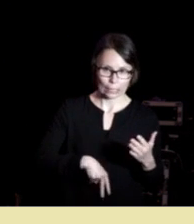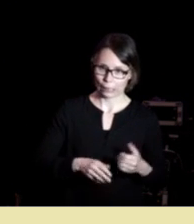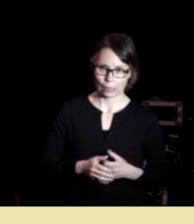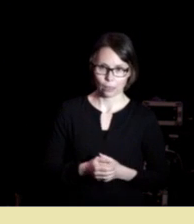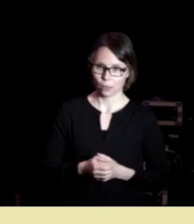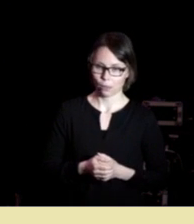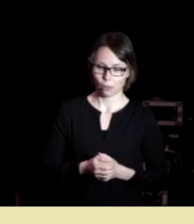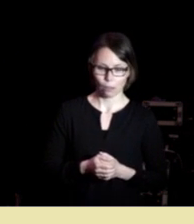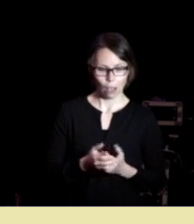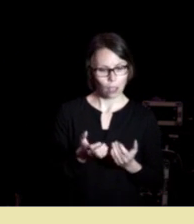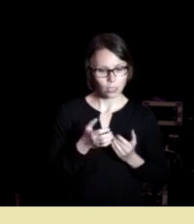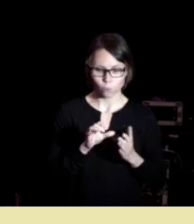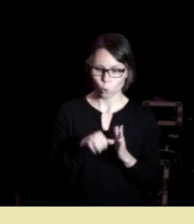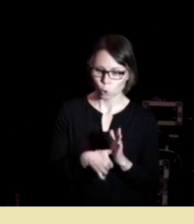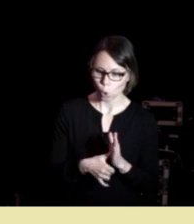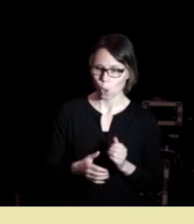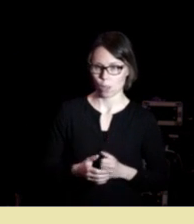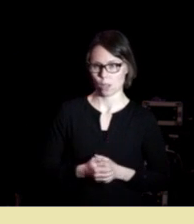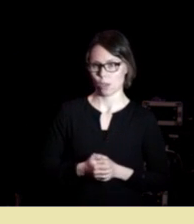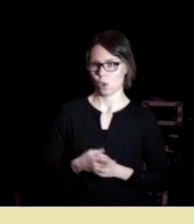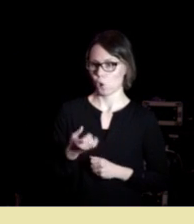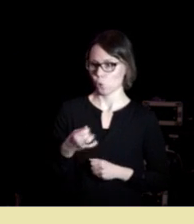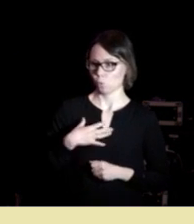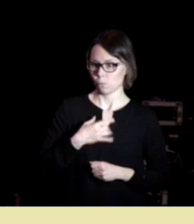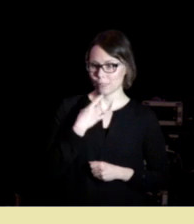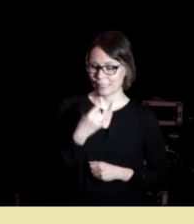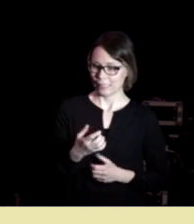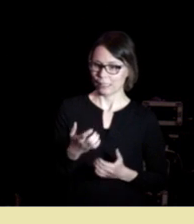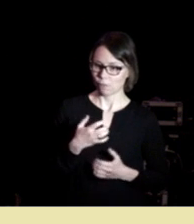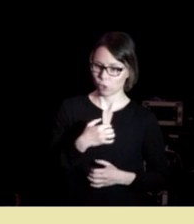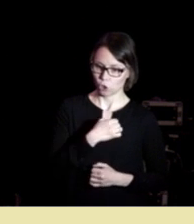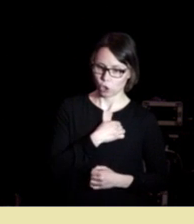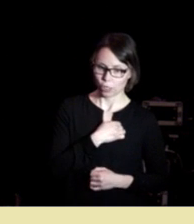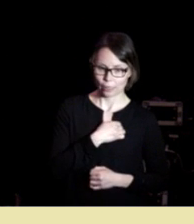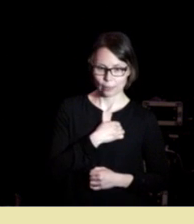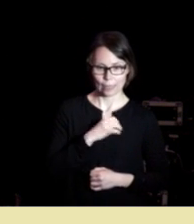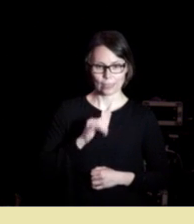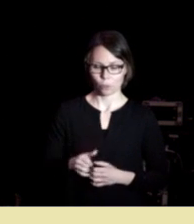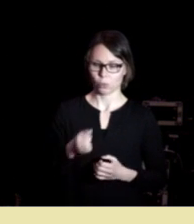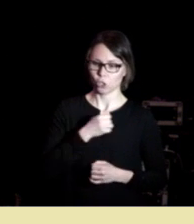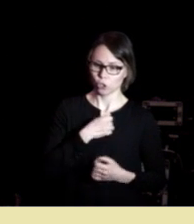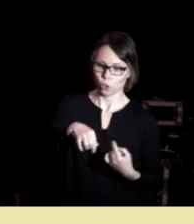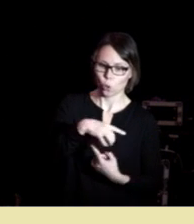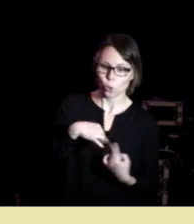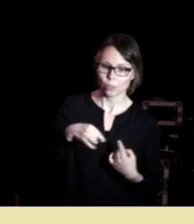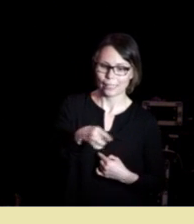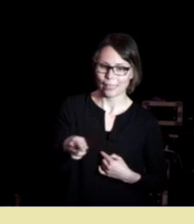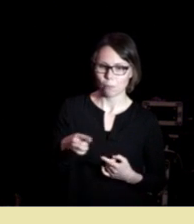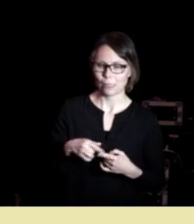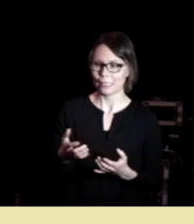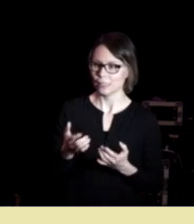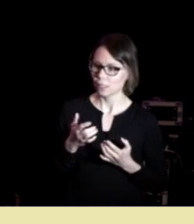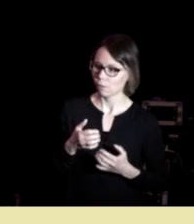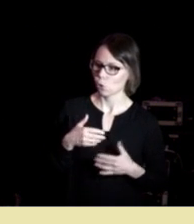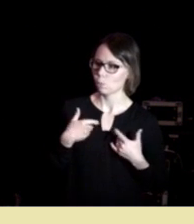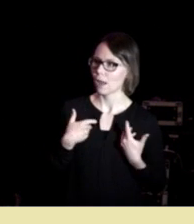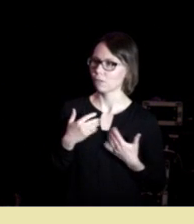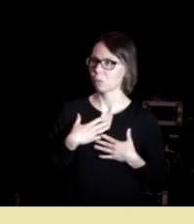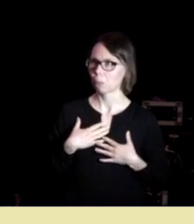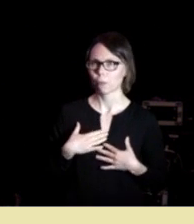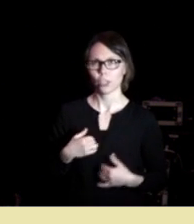De savner kontroll. Noen vil si at de savner trygghet selv om det er veldig trygt rundt dem men de savner dog en opplevelse av trygghet.